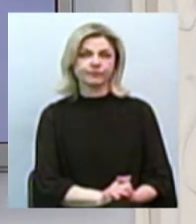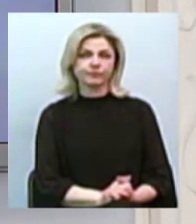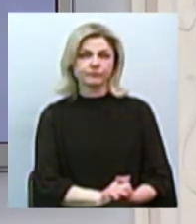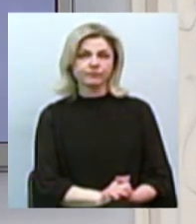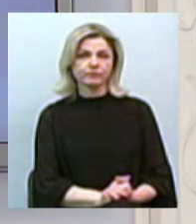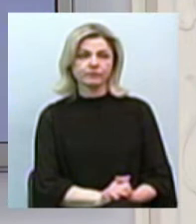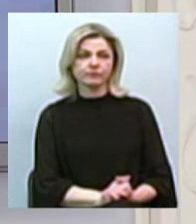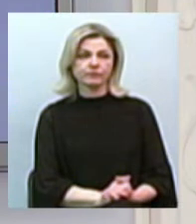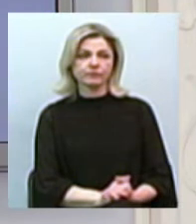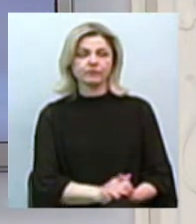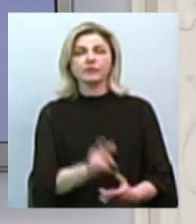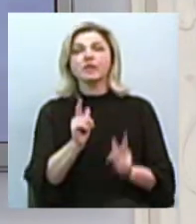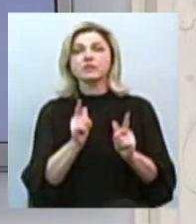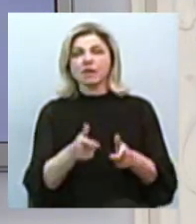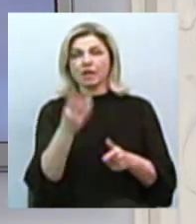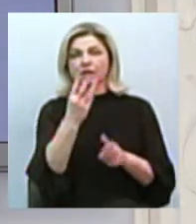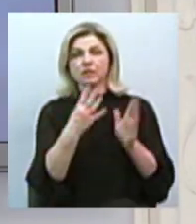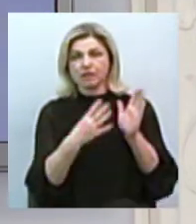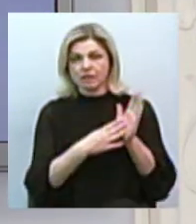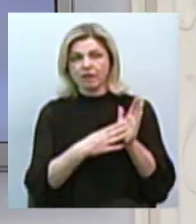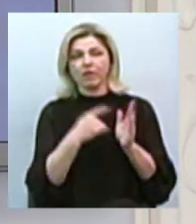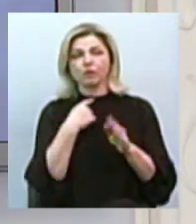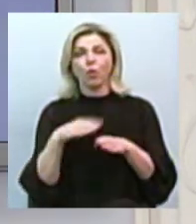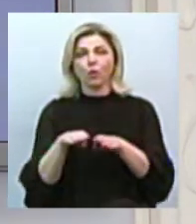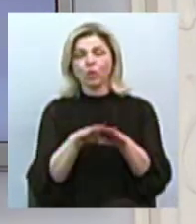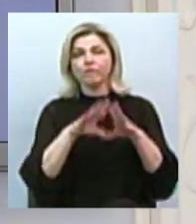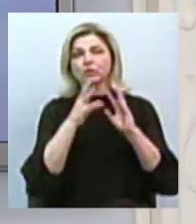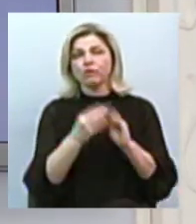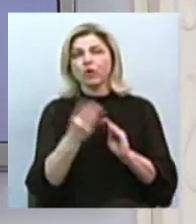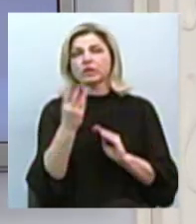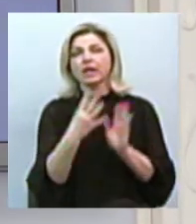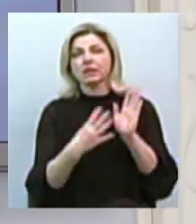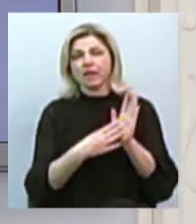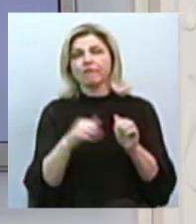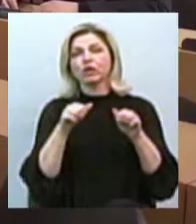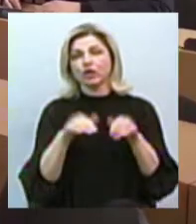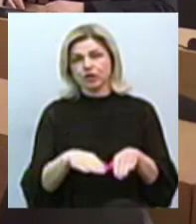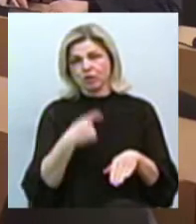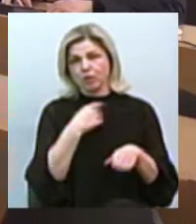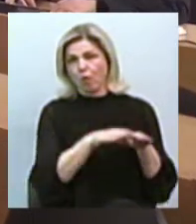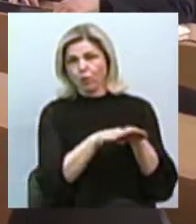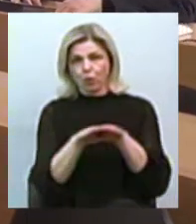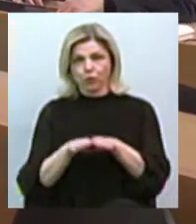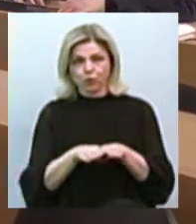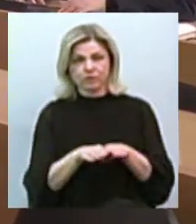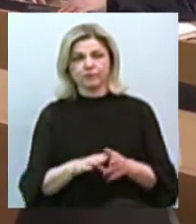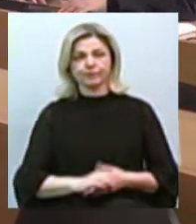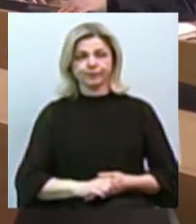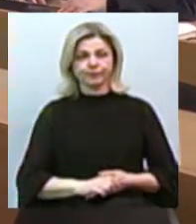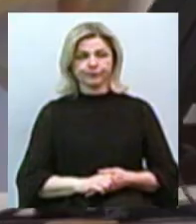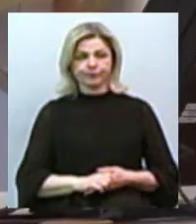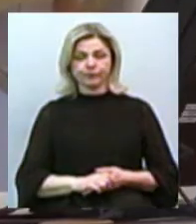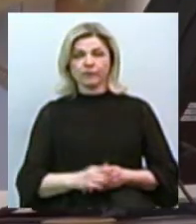За 39, проти 0, отримувалось 0, голосувало 0, всього 39, рішення прийнято одноголосно. По-перше, ми